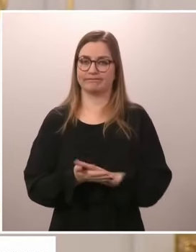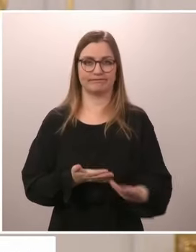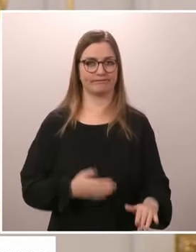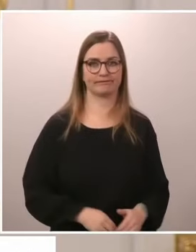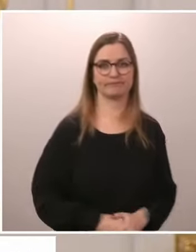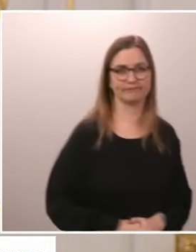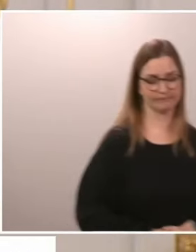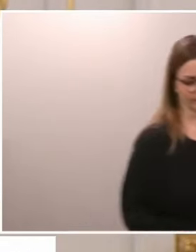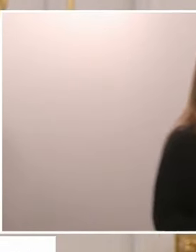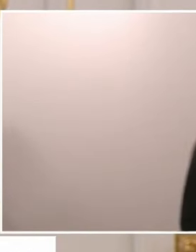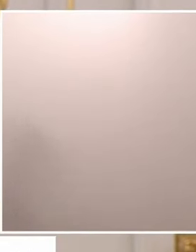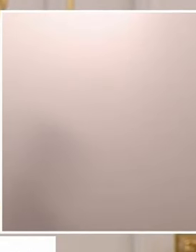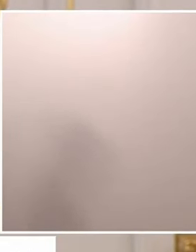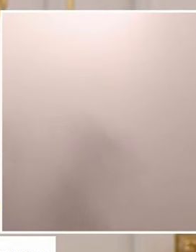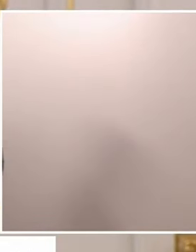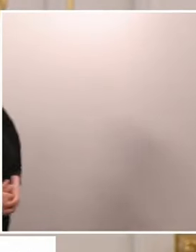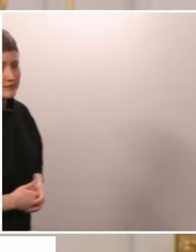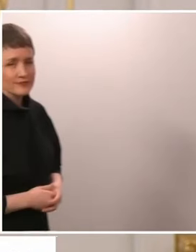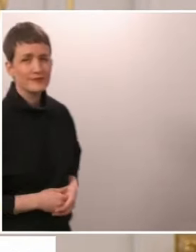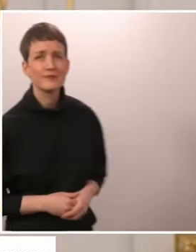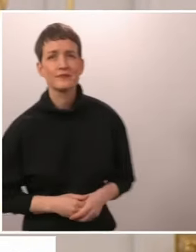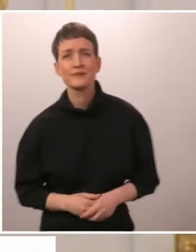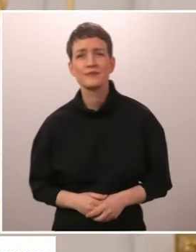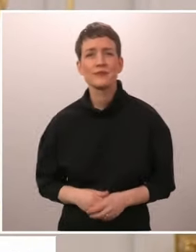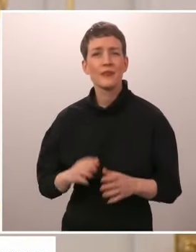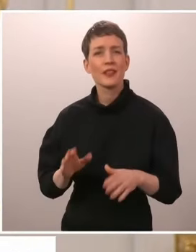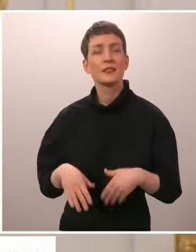Ja seuraavat kaksi kysymystä tästä toiselta reviltä.